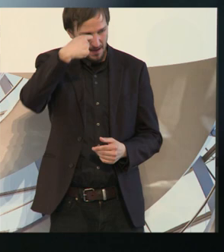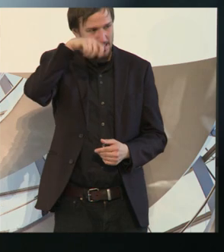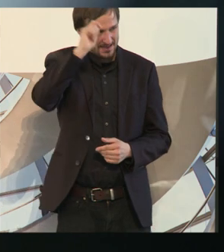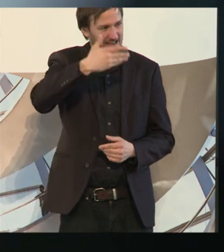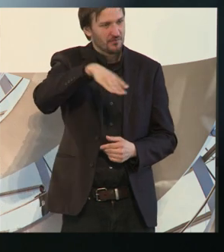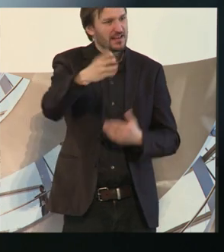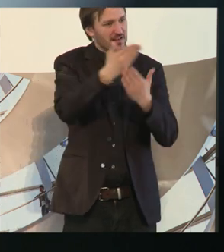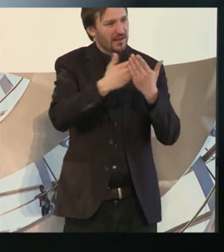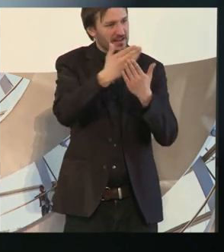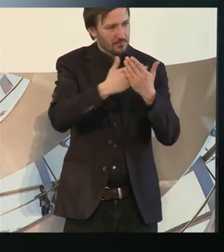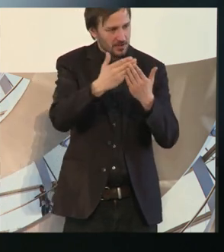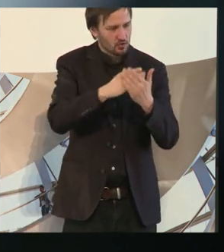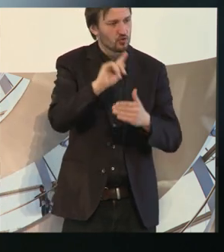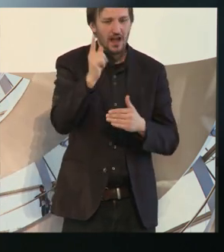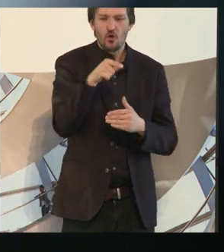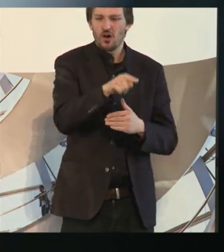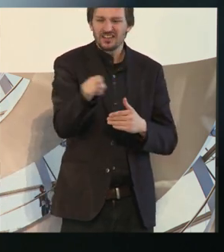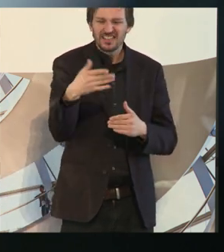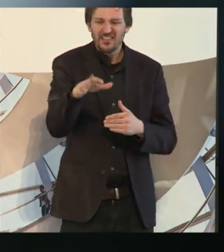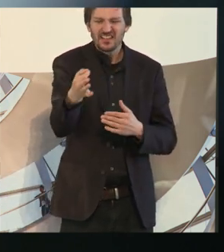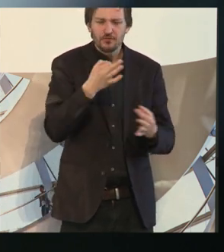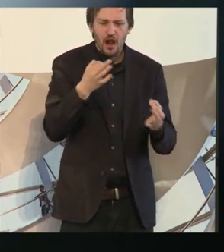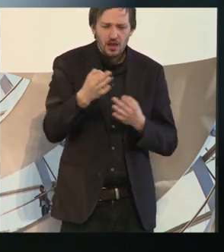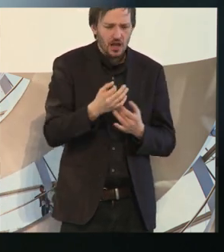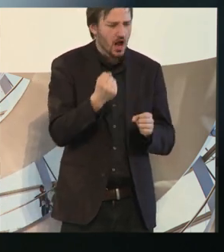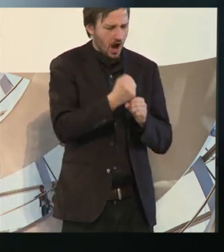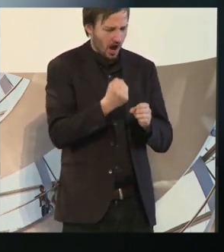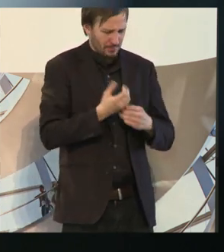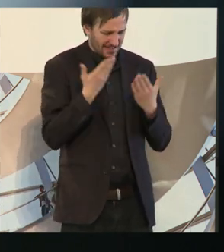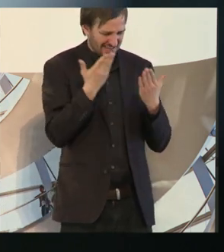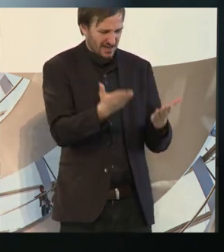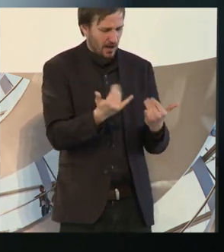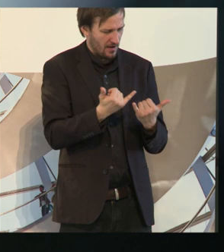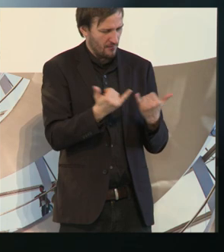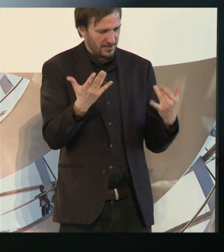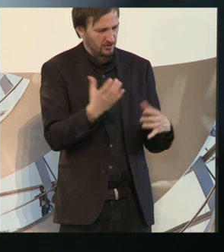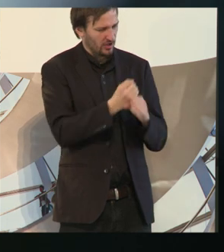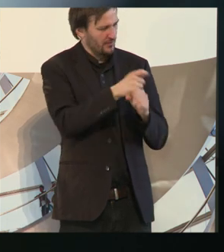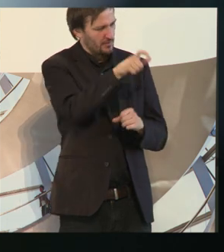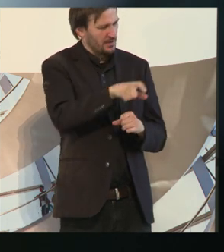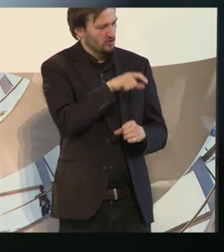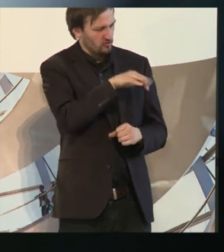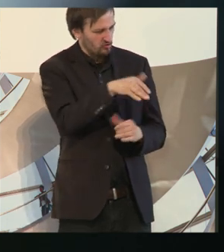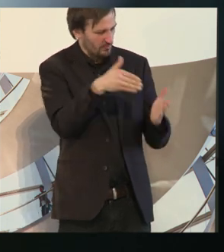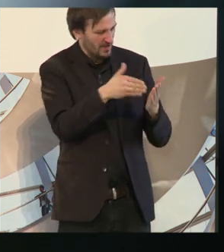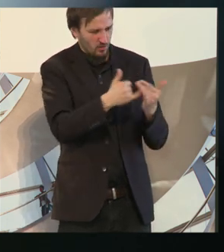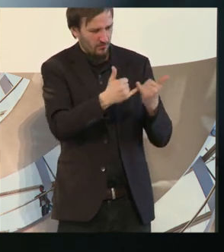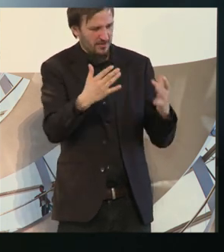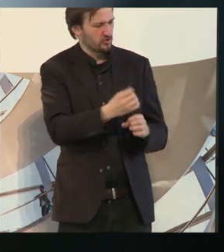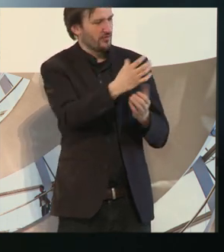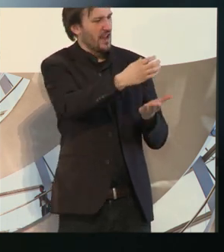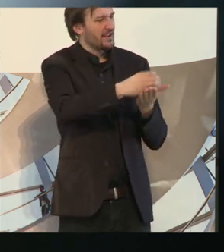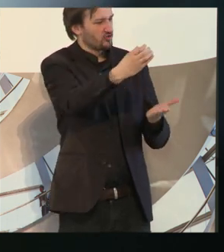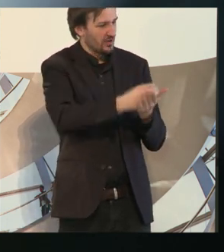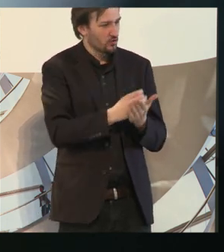und da war auch eine Frage, wie kriegen wir Arbeitgeber dazu, Menschen mit Behinderung einzustellen. Aber erst mal fünf Minuten